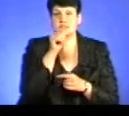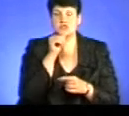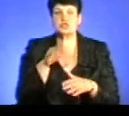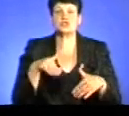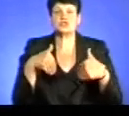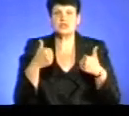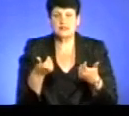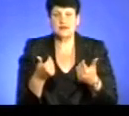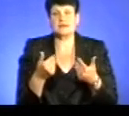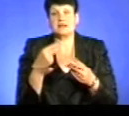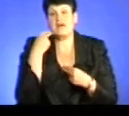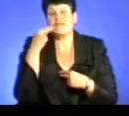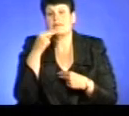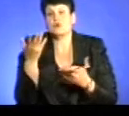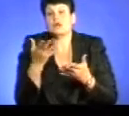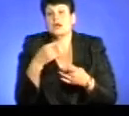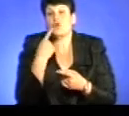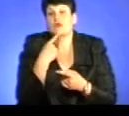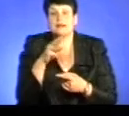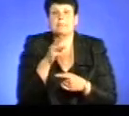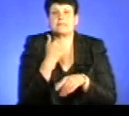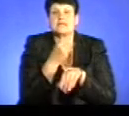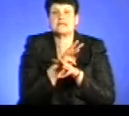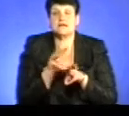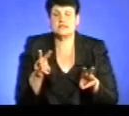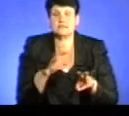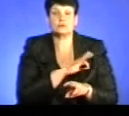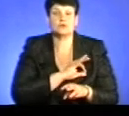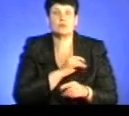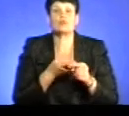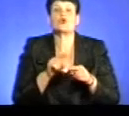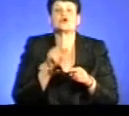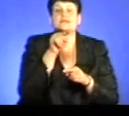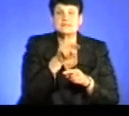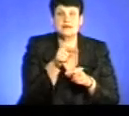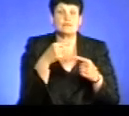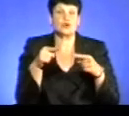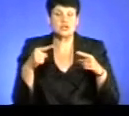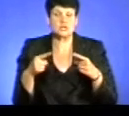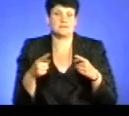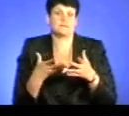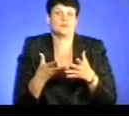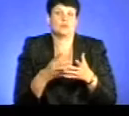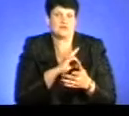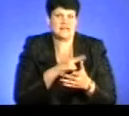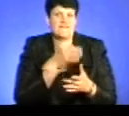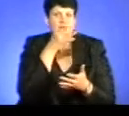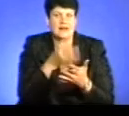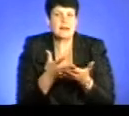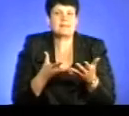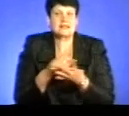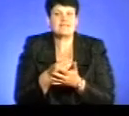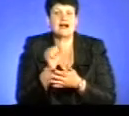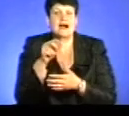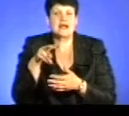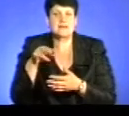очікуваний ефект, про який говорили у Мін'юсті. Про це та новий пакет посилення відповідальності для неплатників-алімантів сьогодні говоримо у програмі «Тима дня»